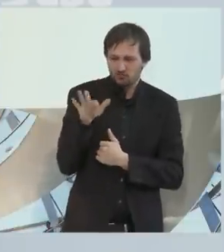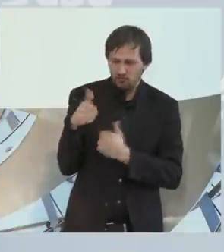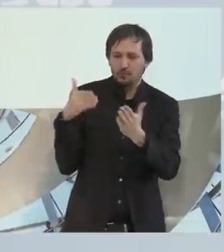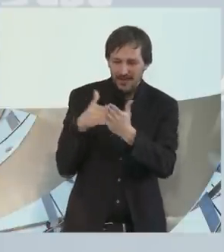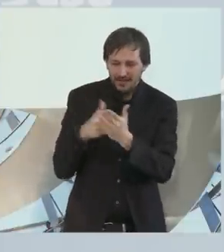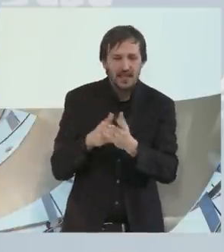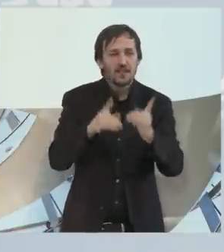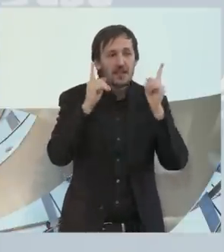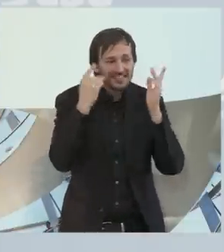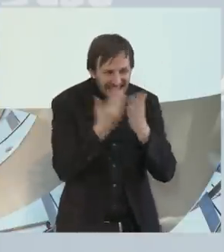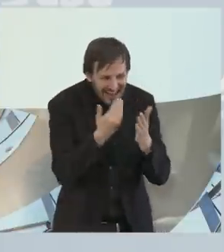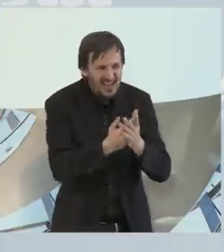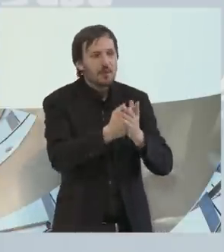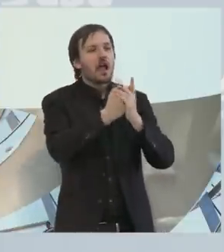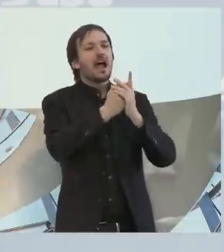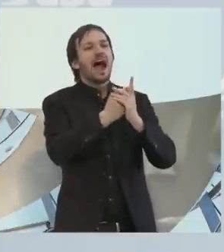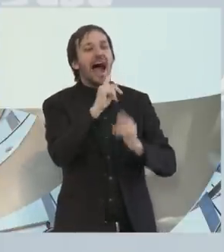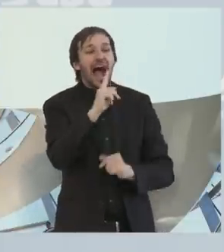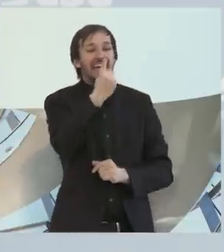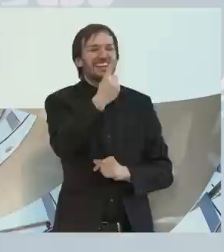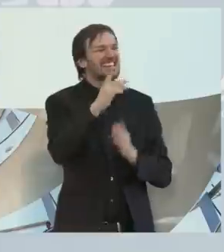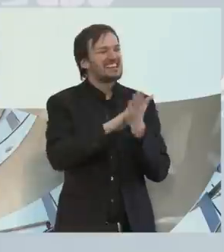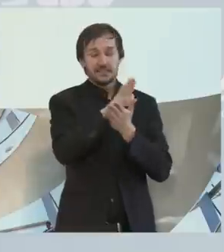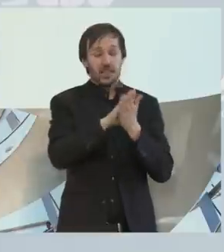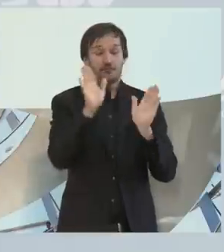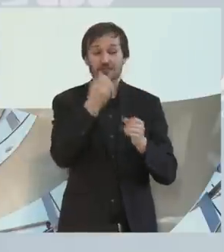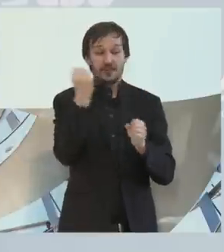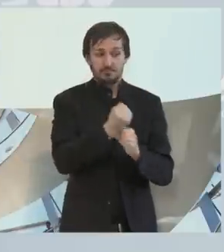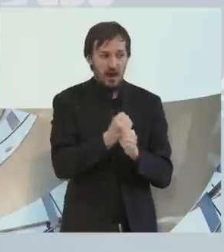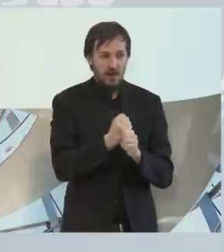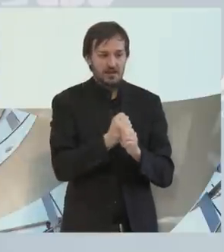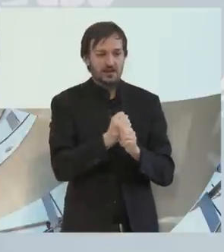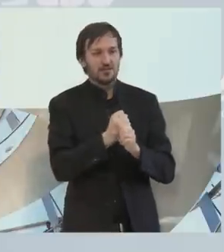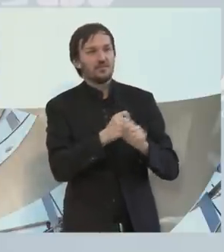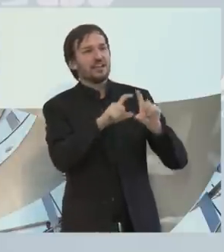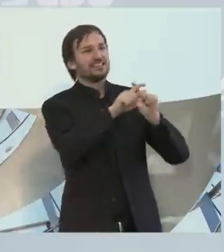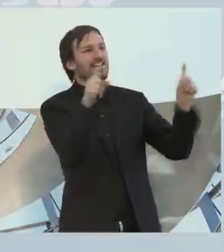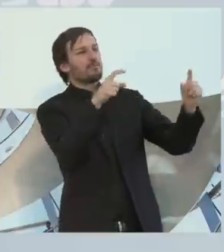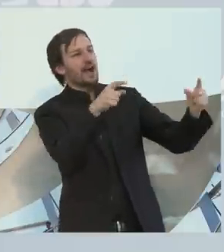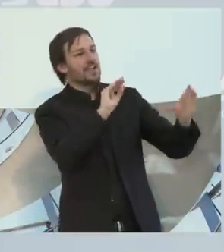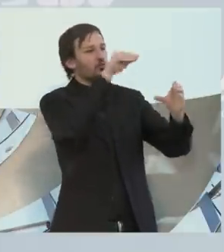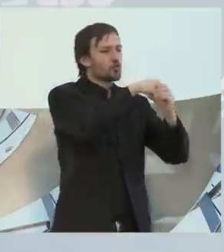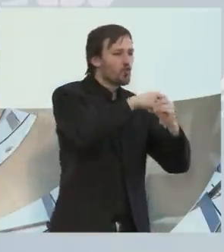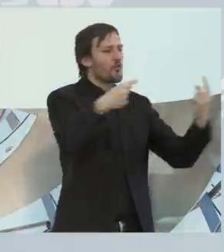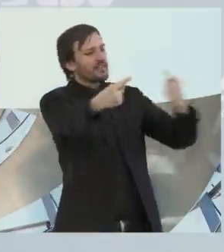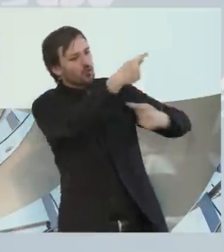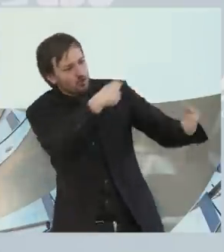eines dürfen wir auf gar keinen Fall machen, vor lauter Diskussion um Inklusion,